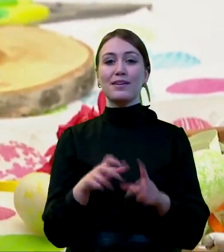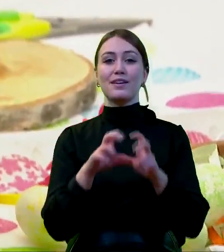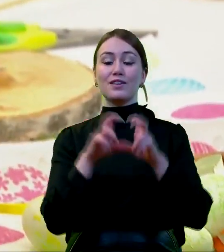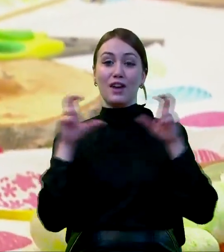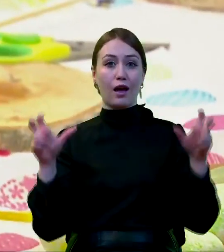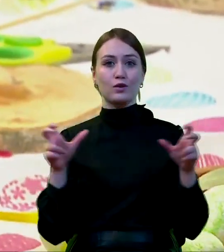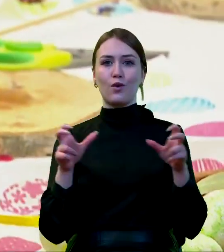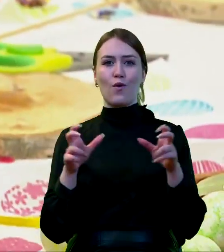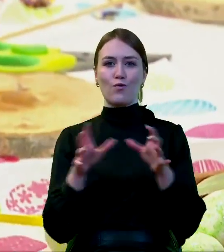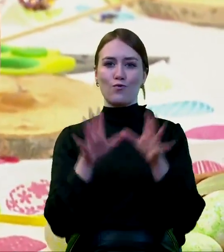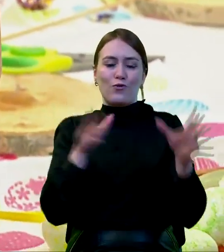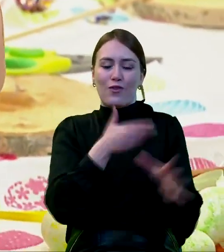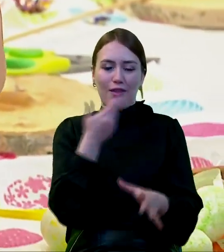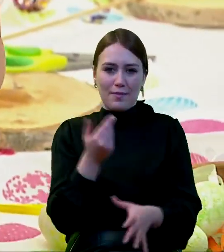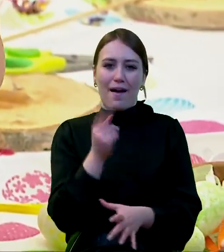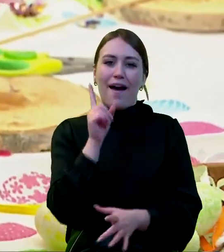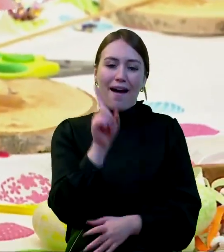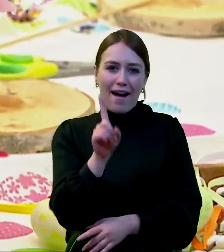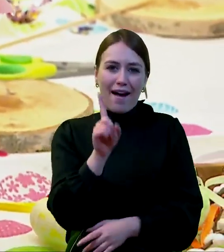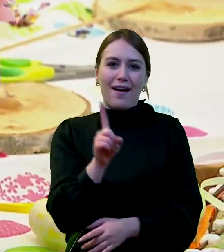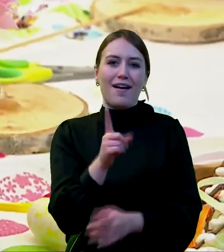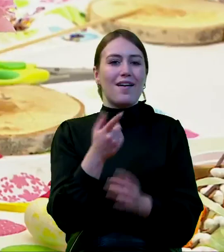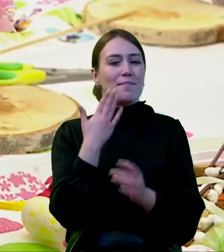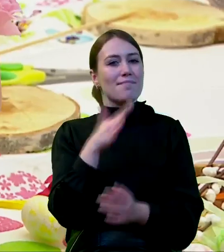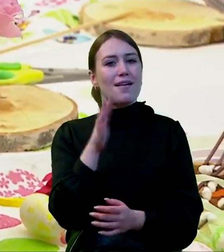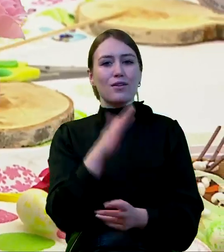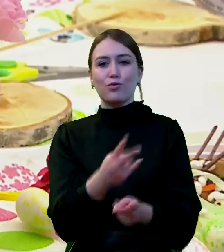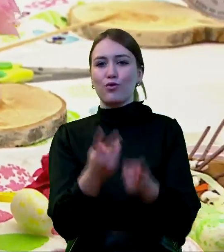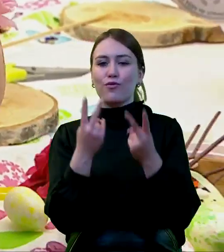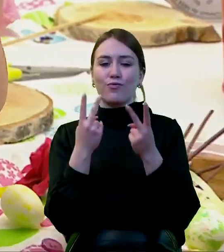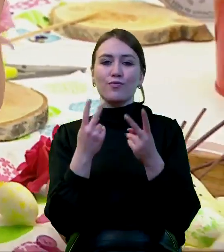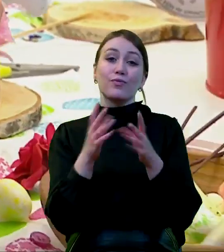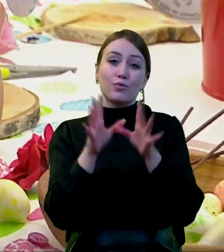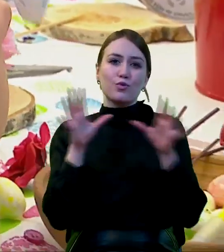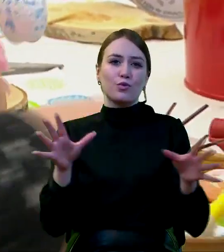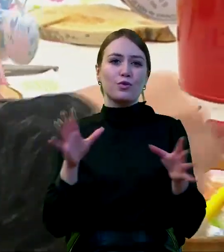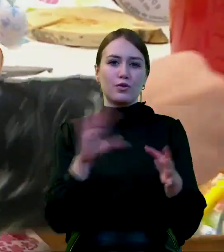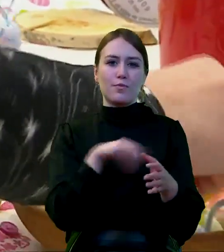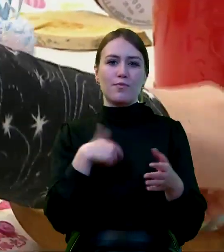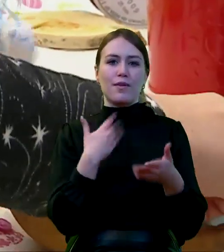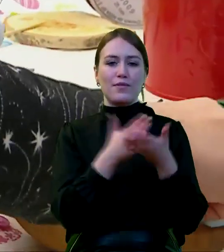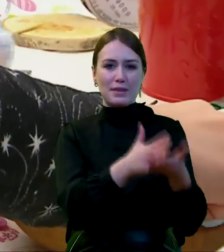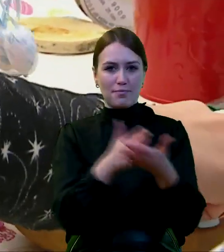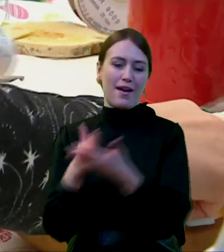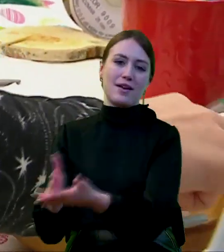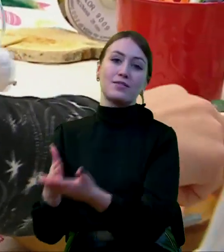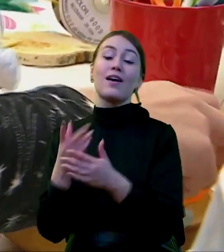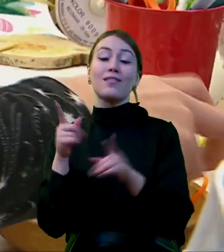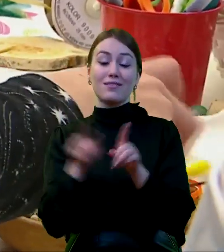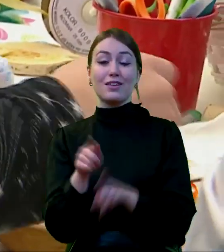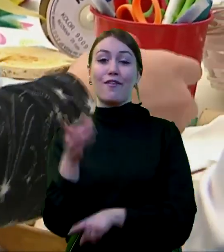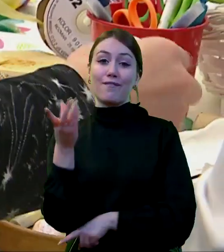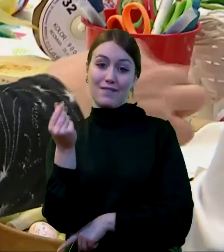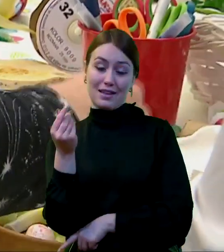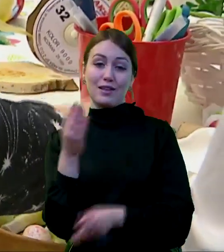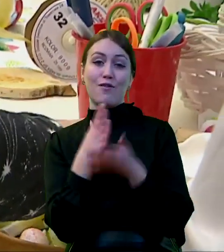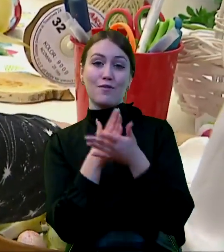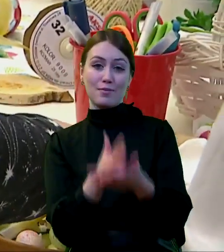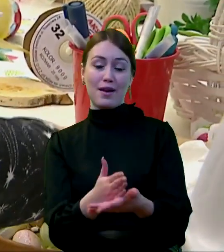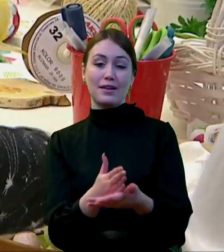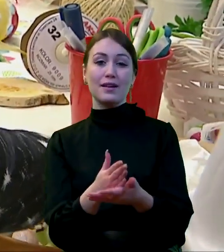może zbyt wiele czasu, ale istnieje bardzo wiele form wsparcia, też finansowego,